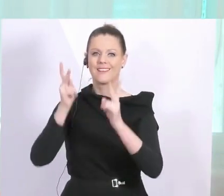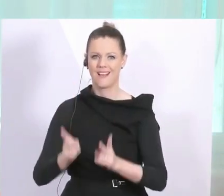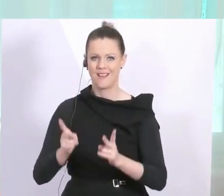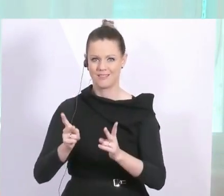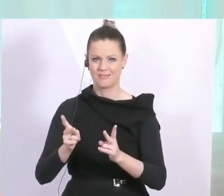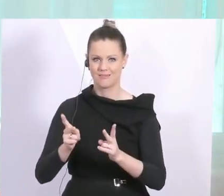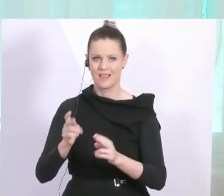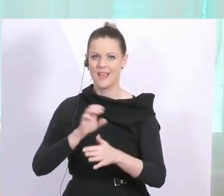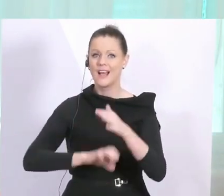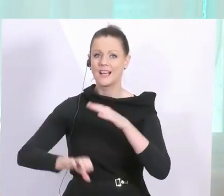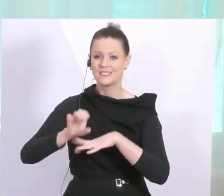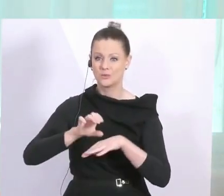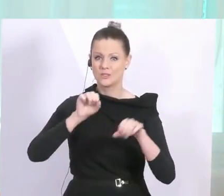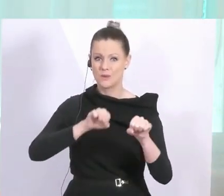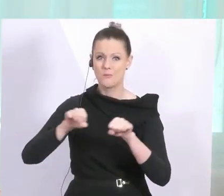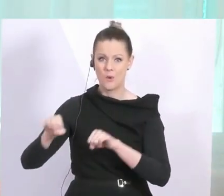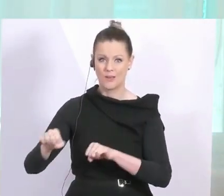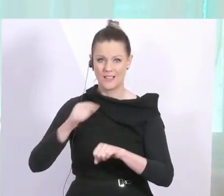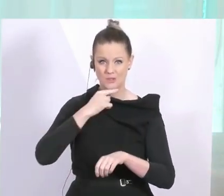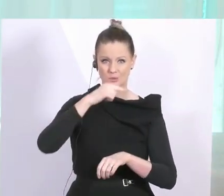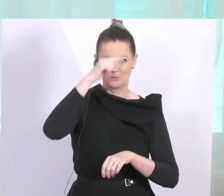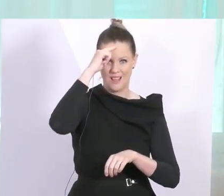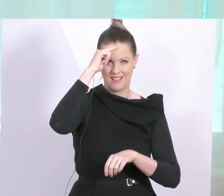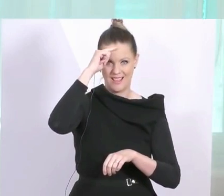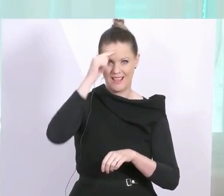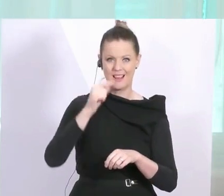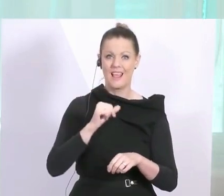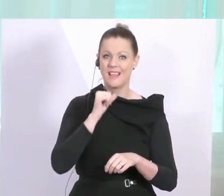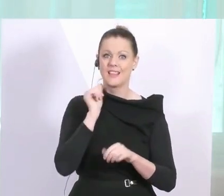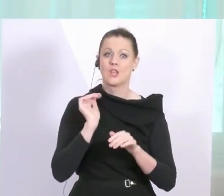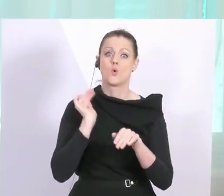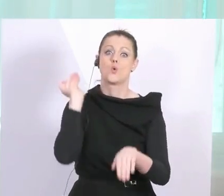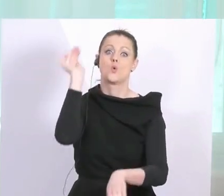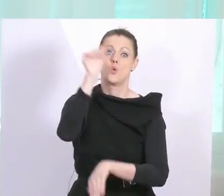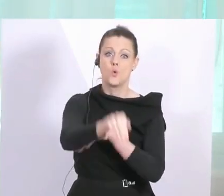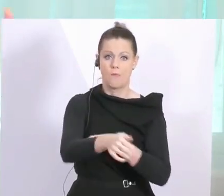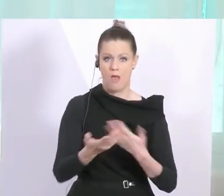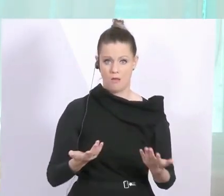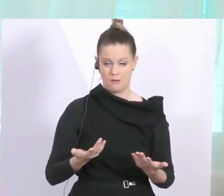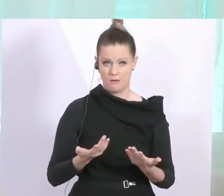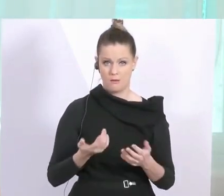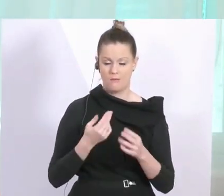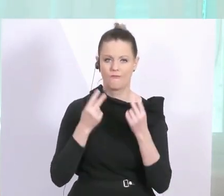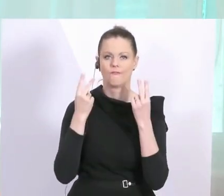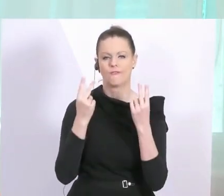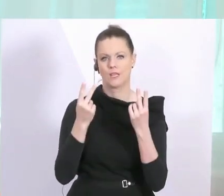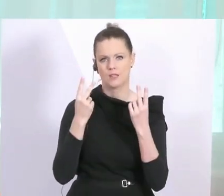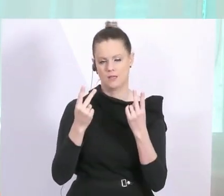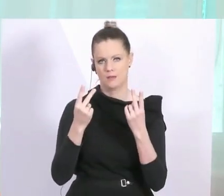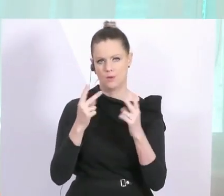Kapazitätsgrenzen in den Spitälern nicht überschreiten. Zumindest nicht